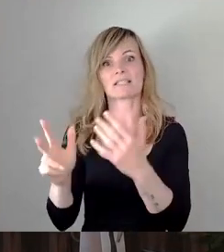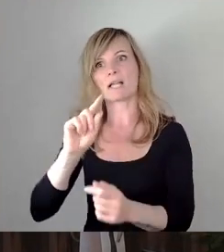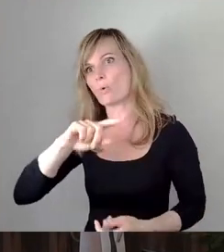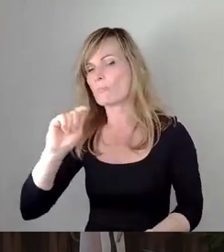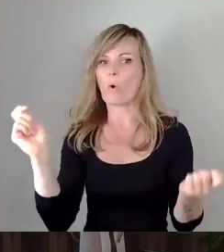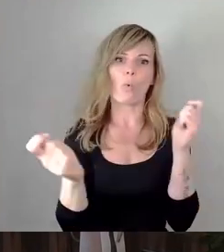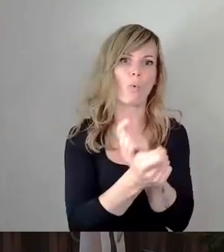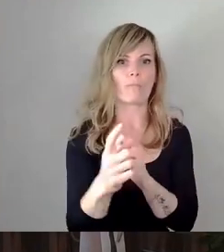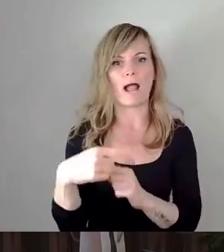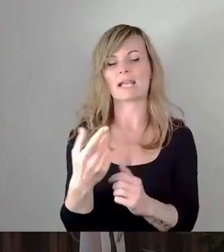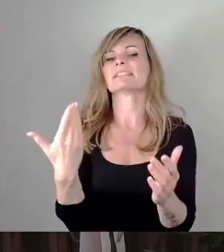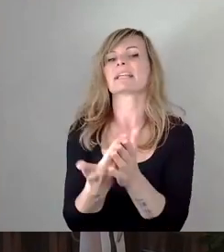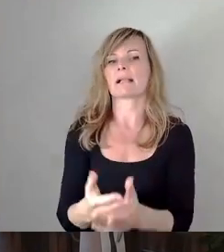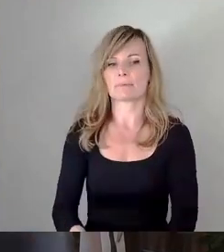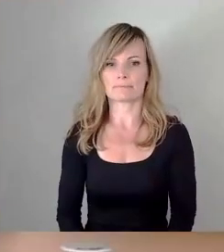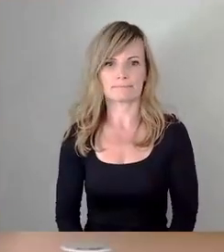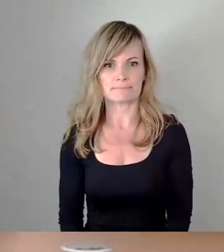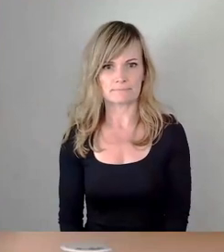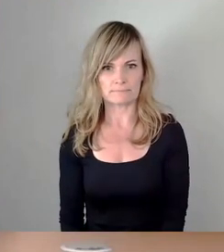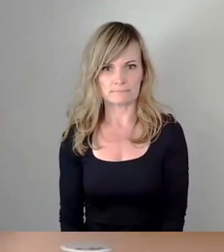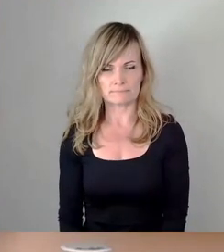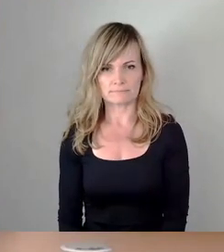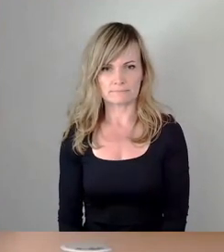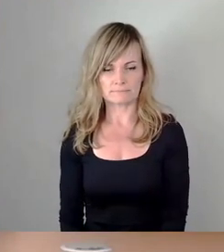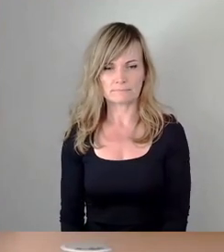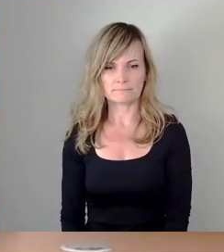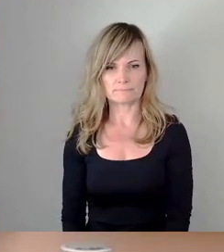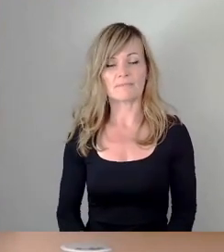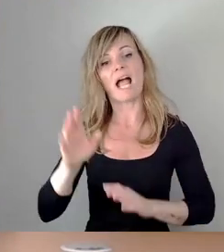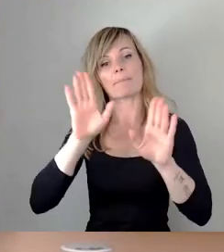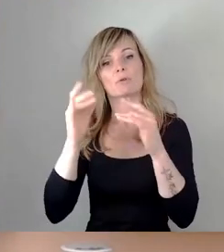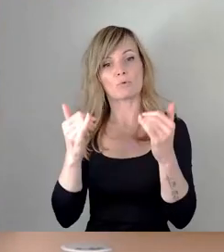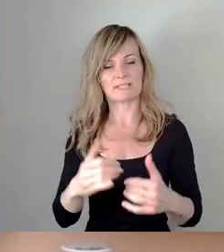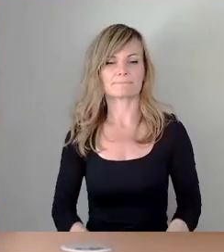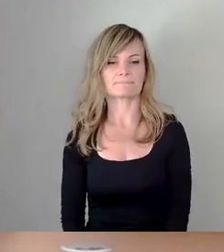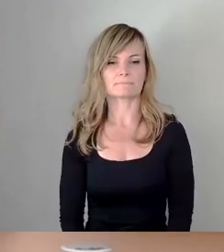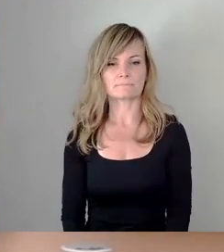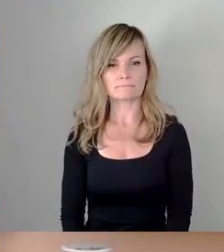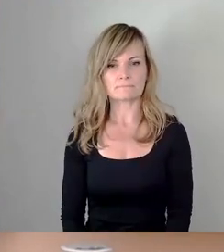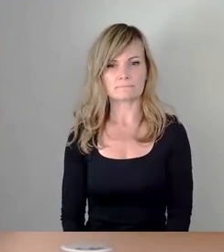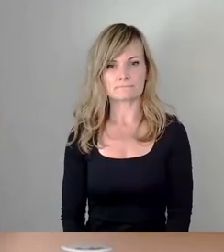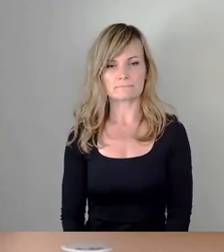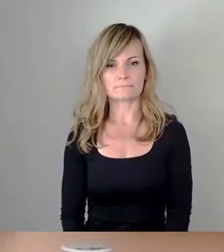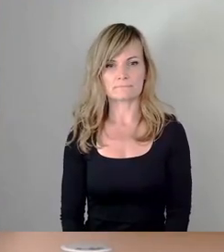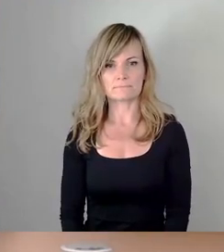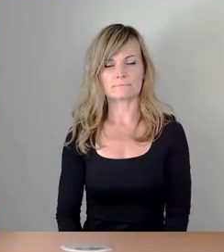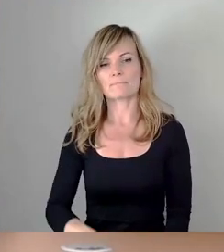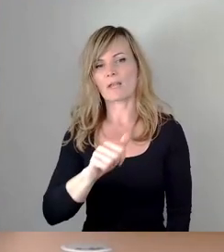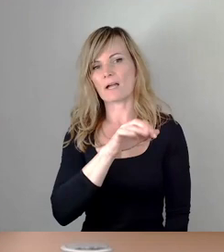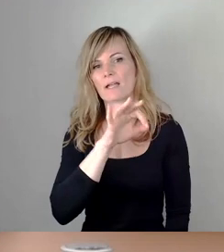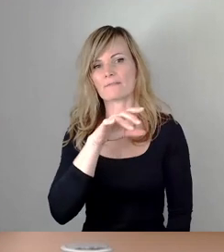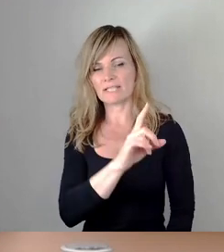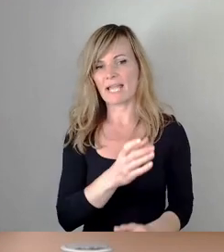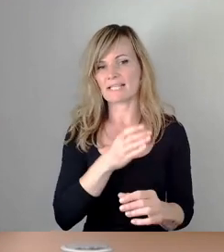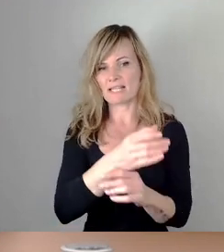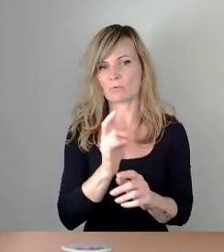Darum ging es mir. Okay, dann kommen wir jetzt zur Abstimmung. Ich wurde zuerst den AfD-Ersetzungsantrag